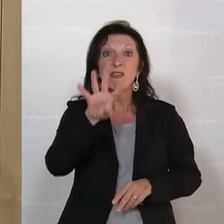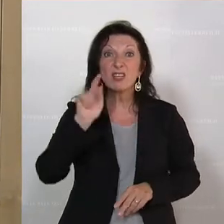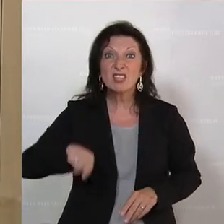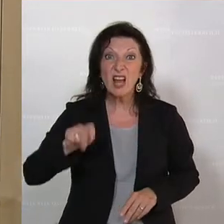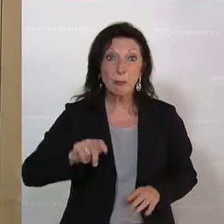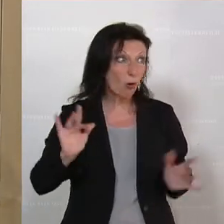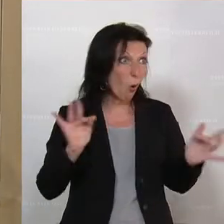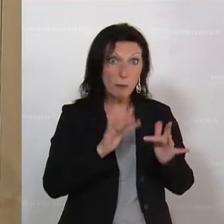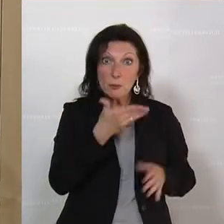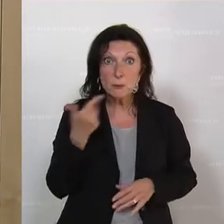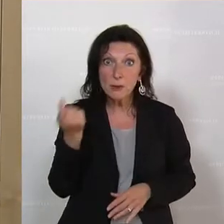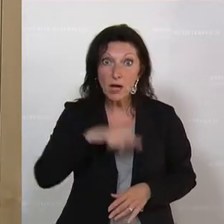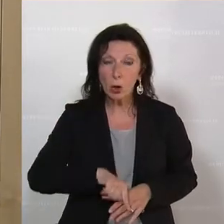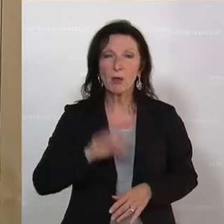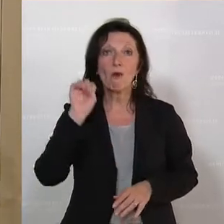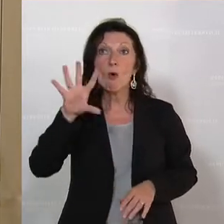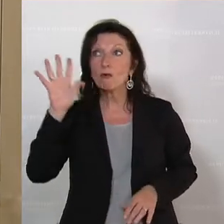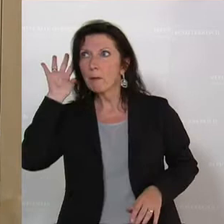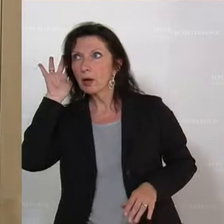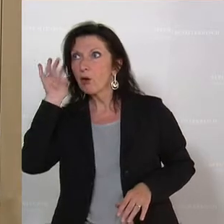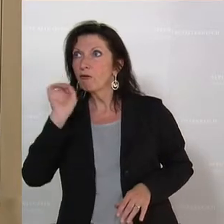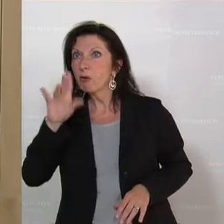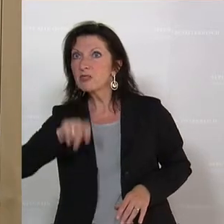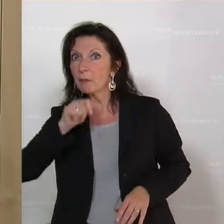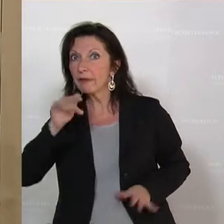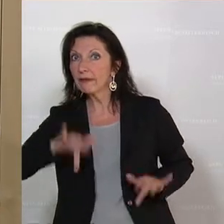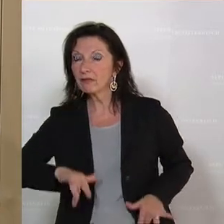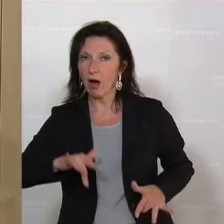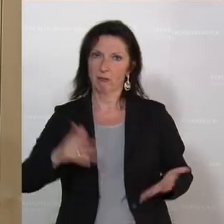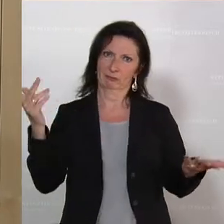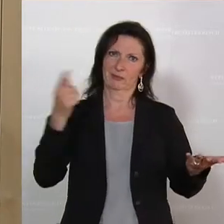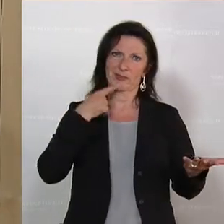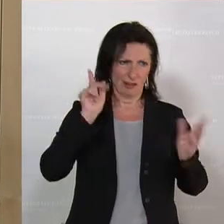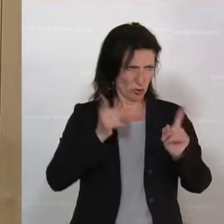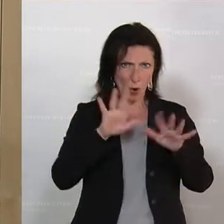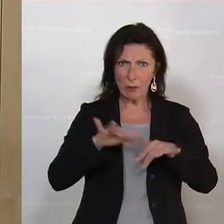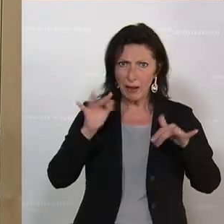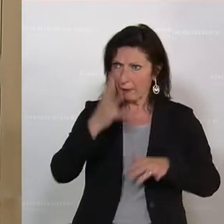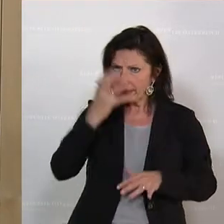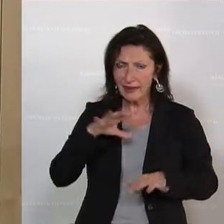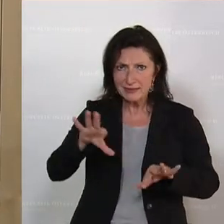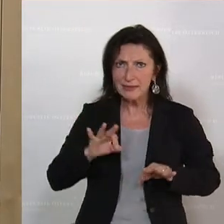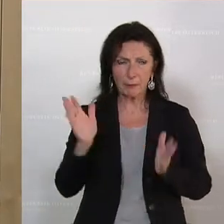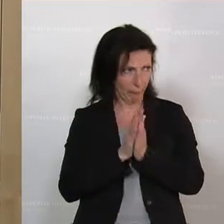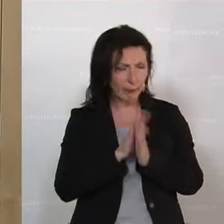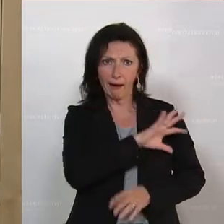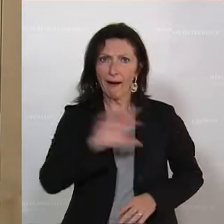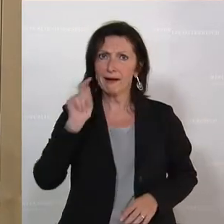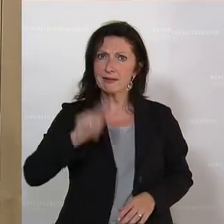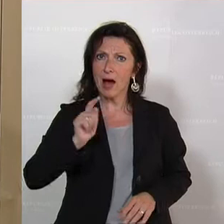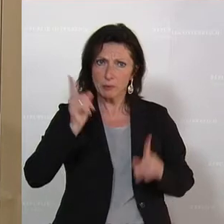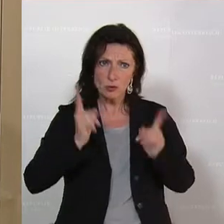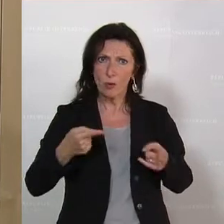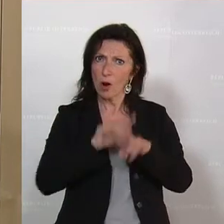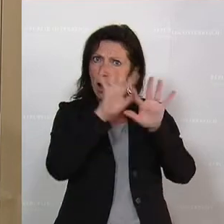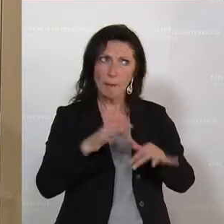Opposition kommen nicht einmal. 15 höre ich gerade. Ich meine, Sie reden davon, dass wir das Parlament ernst nehmen sollen. Da würde ich schon einladen, dass auch die Abgeordneten auch ins